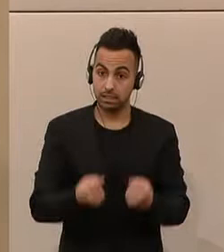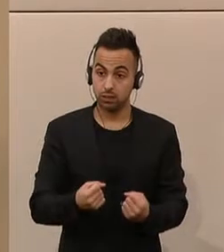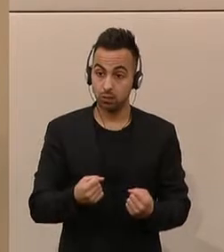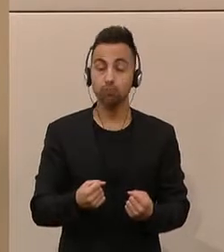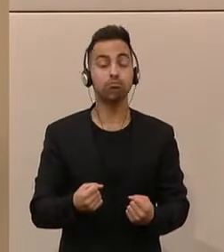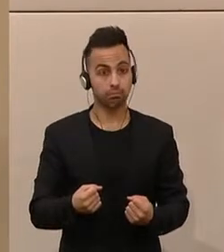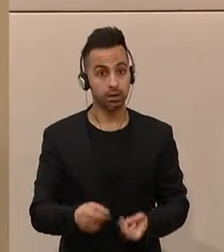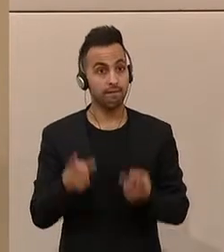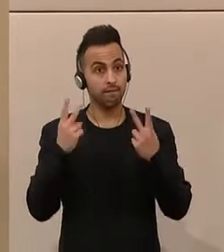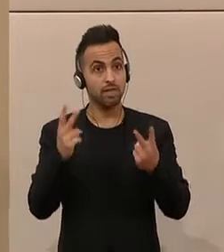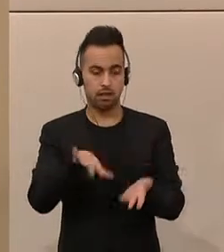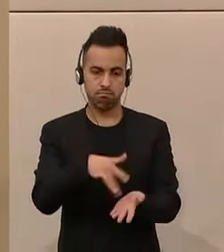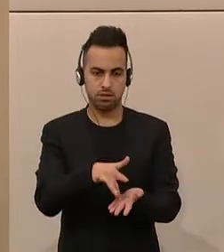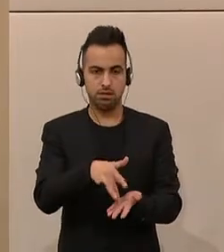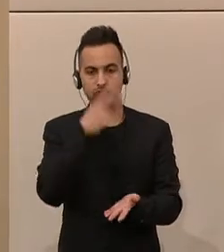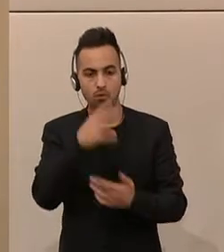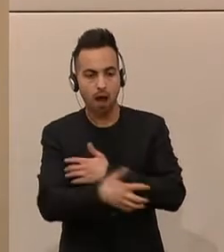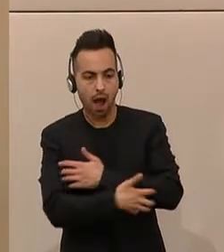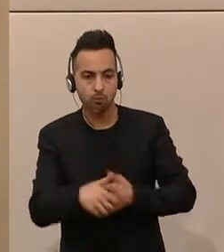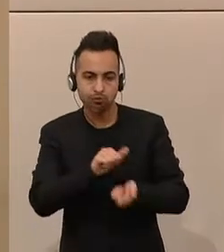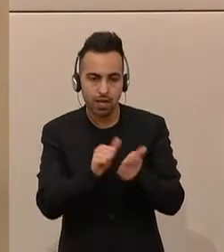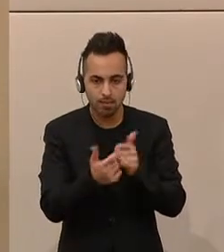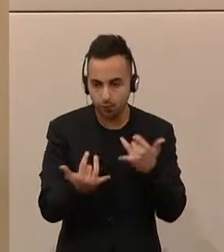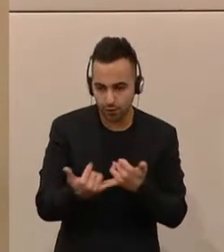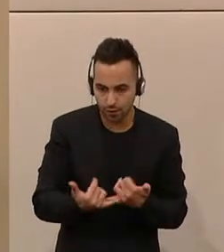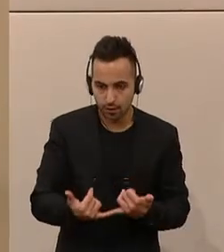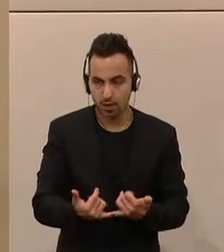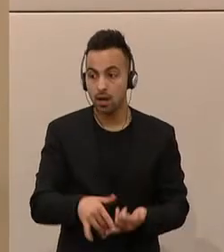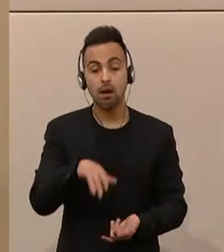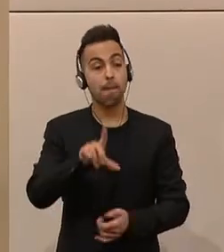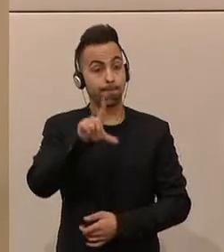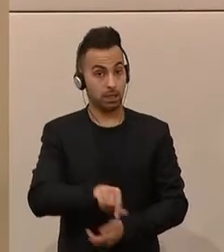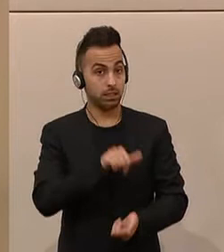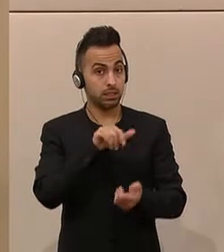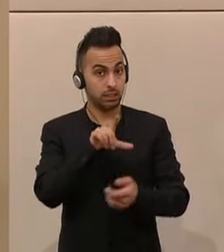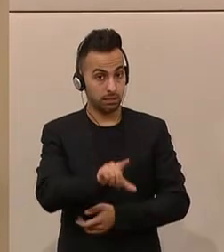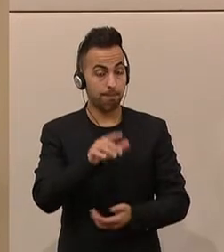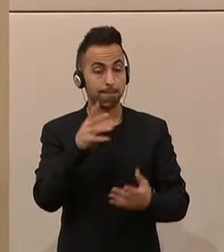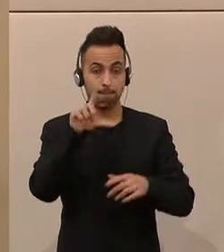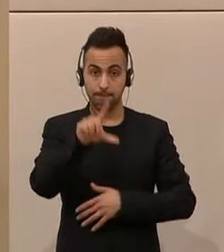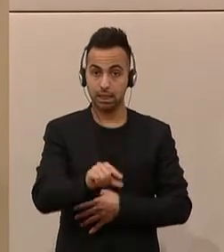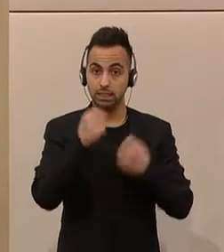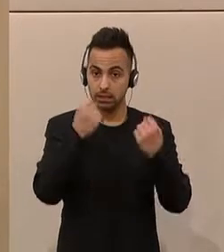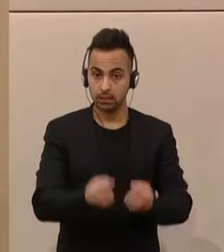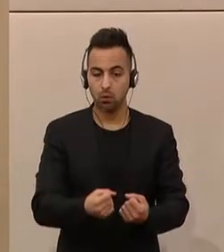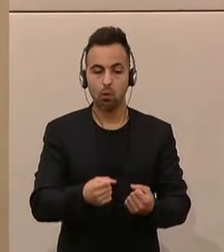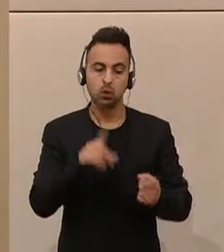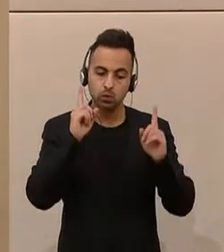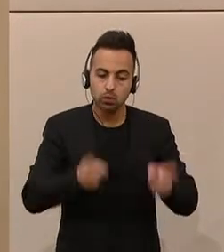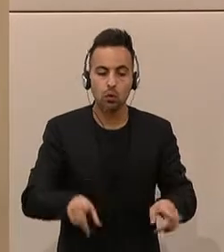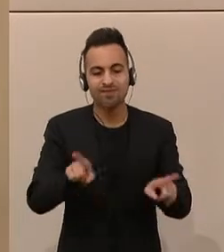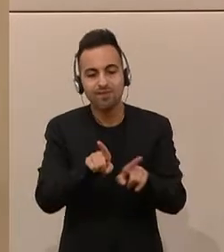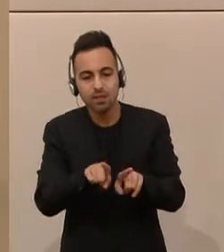Mittel, um Armutsgefährdung auch zu bekämpfen. Sie ist vor allem aber als Überbrückung gedacht und darf keine